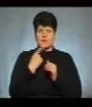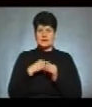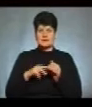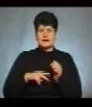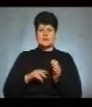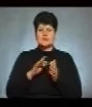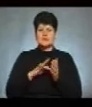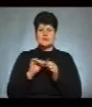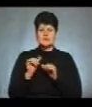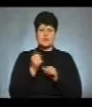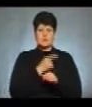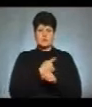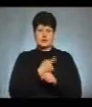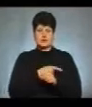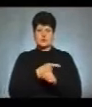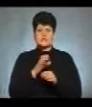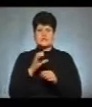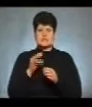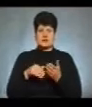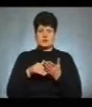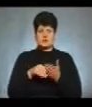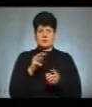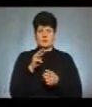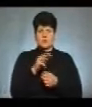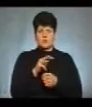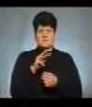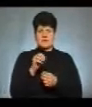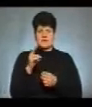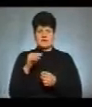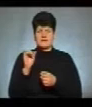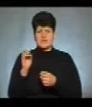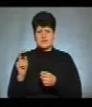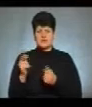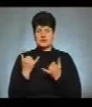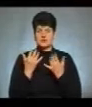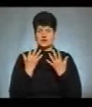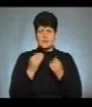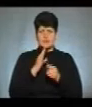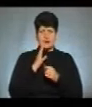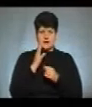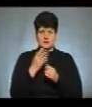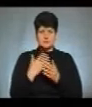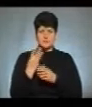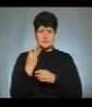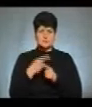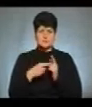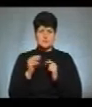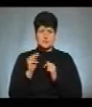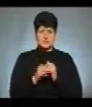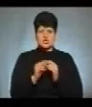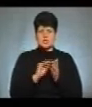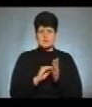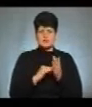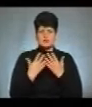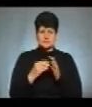первинної медико-санітарної допомоги Микола Медвідь. «На сьогоднішній день, на ранок, майже 3,5 тисячі рецептів виписано,